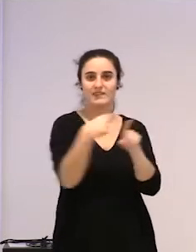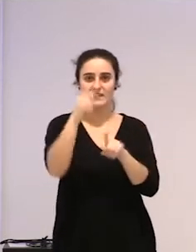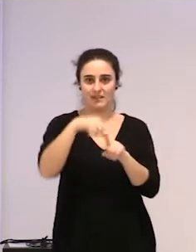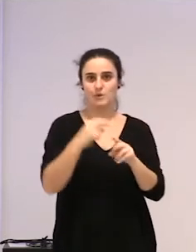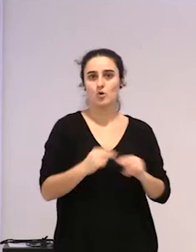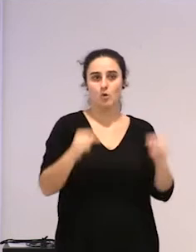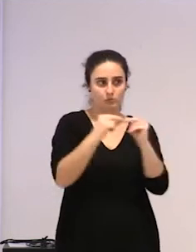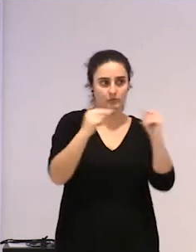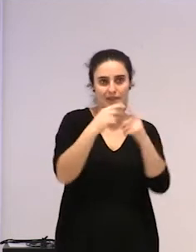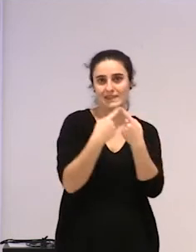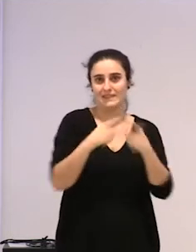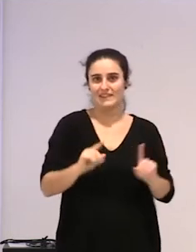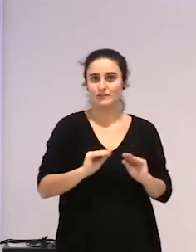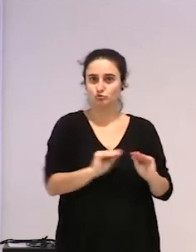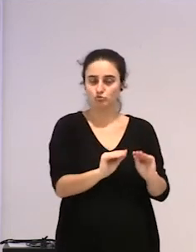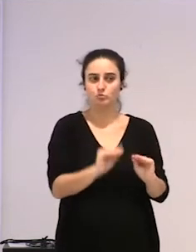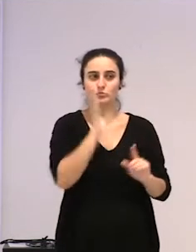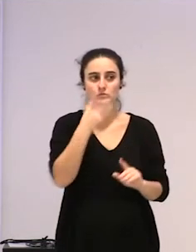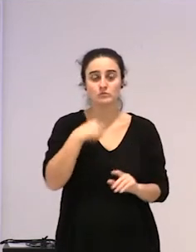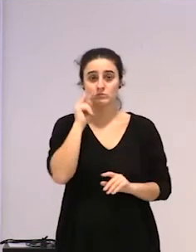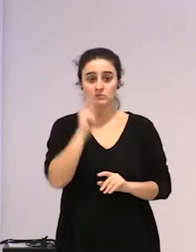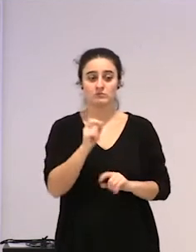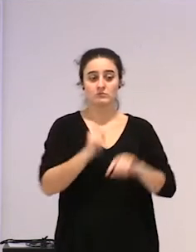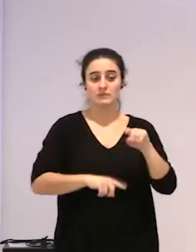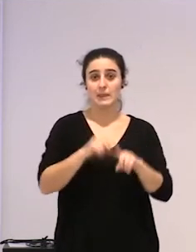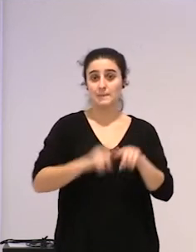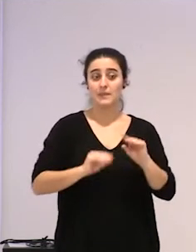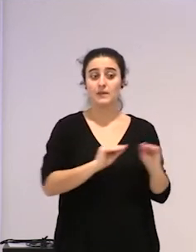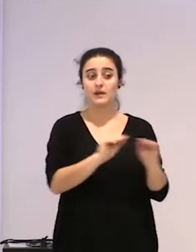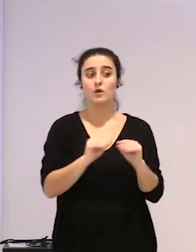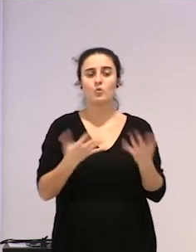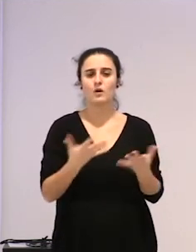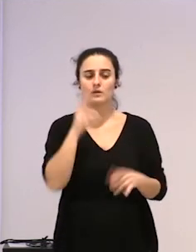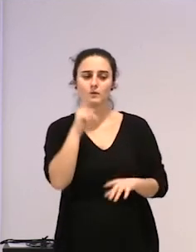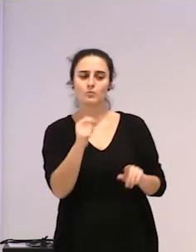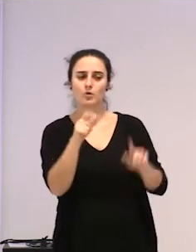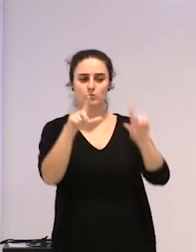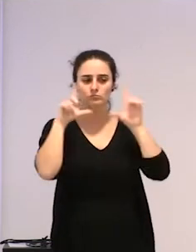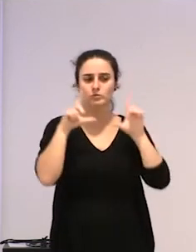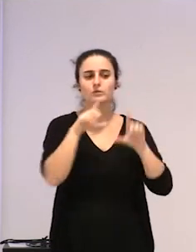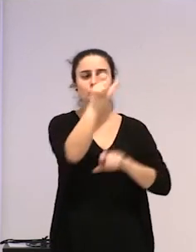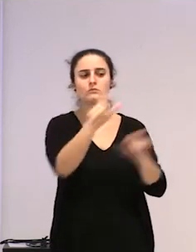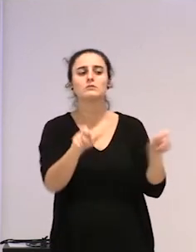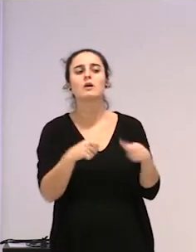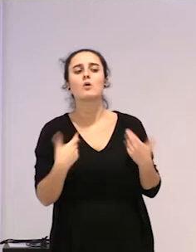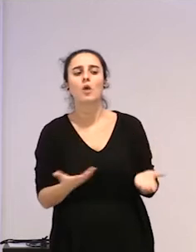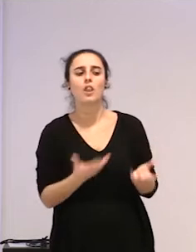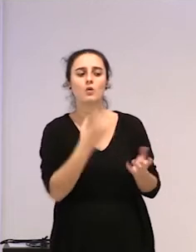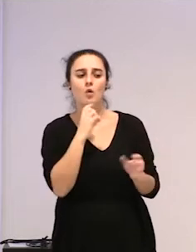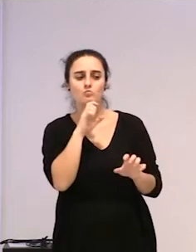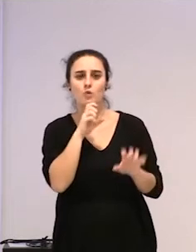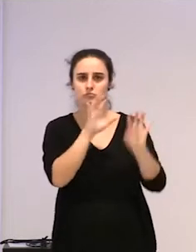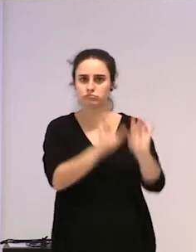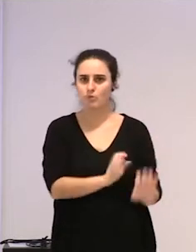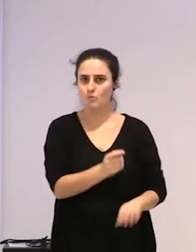arabera, ba, bueno, ikusi du nolakoak ziren protagonista hoek, hori izango da lurreratzea, gero